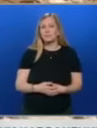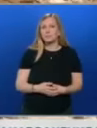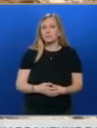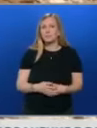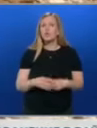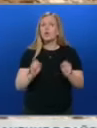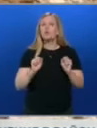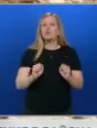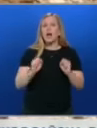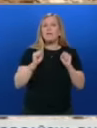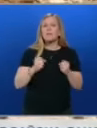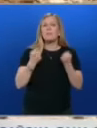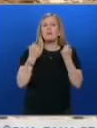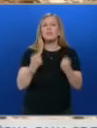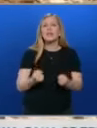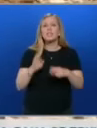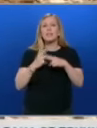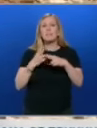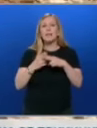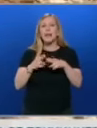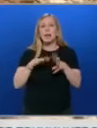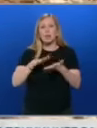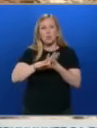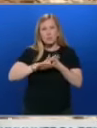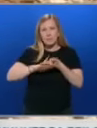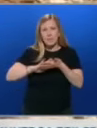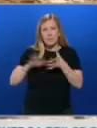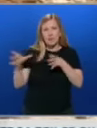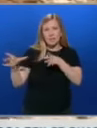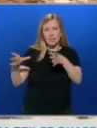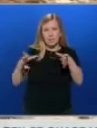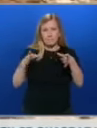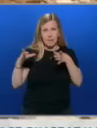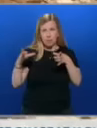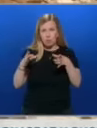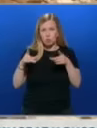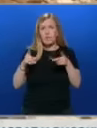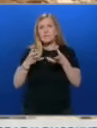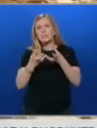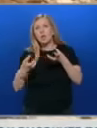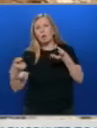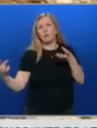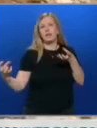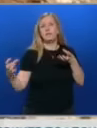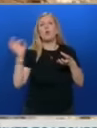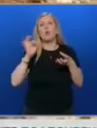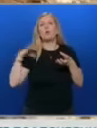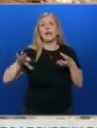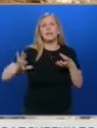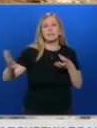са седиментите, по-тежките частици да се отаят още в Одеския залив. След това